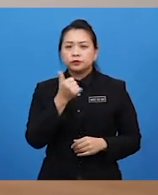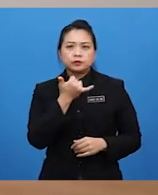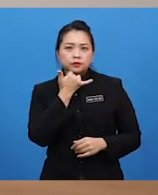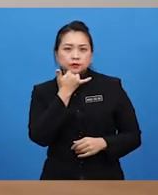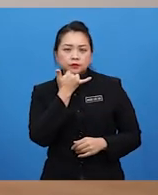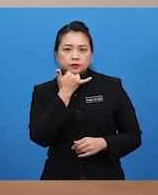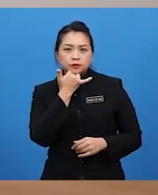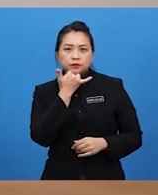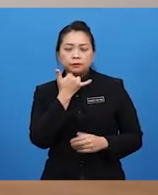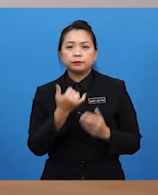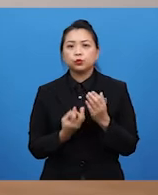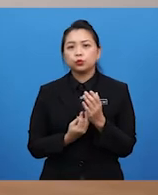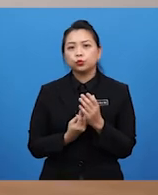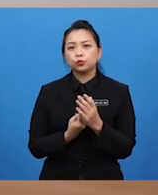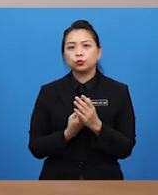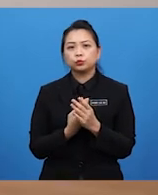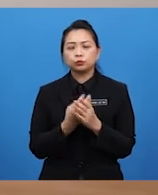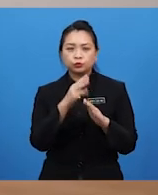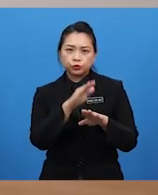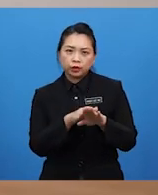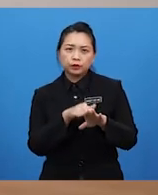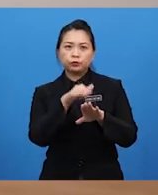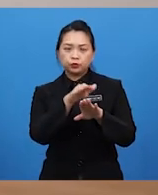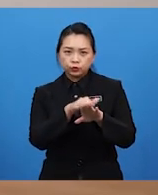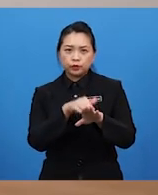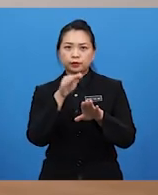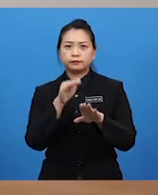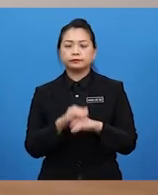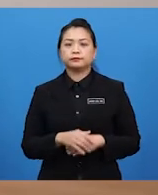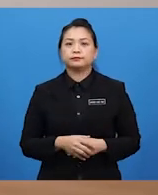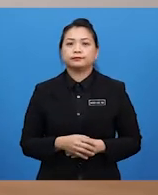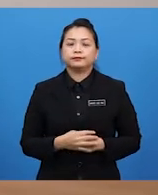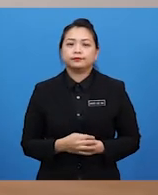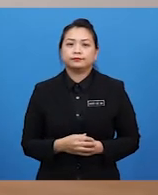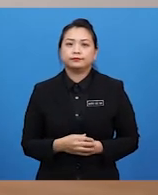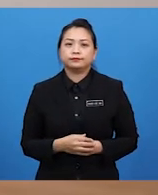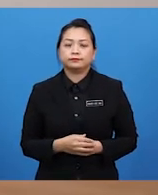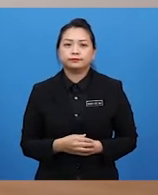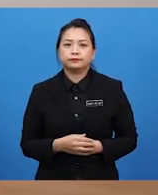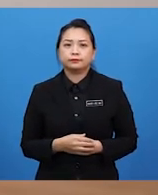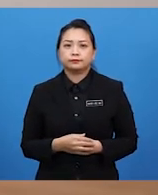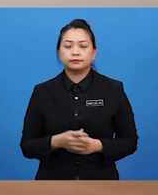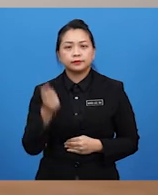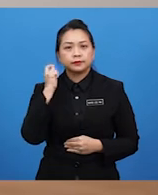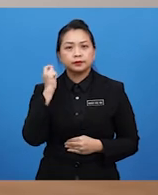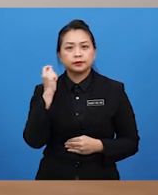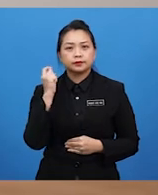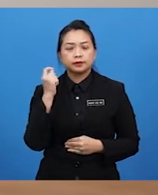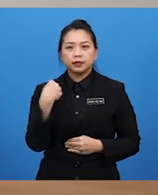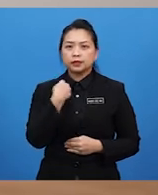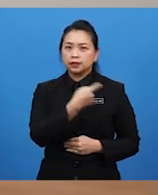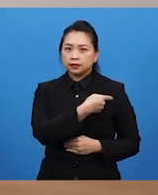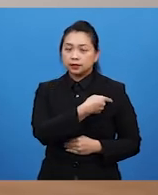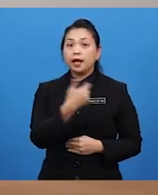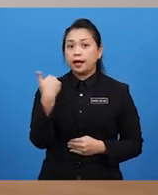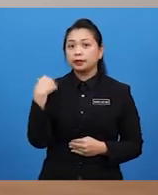iaitu pemujukan. Memujuk. Betul tak, Cikgu Arif? Ya, betul itu, Cikgu Don. Sebab tadi kita ada